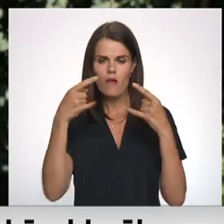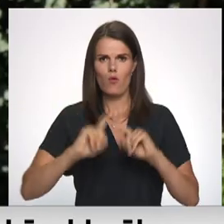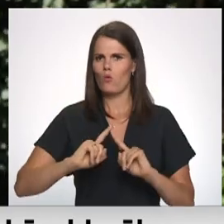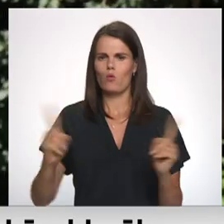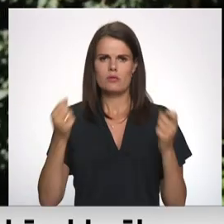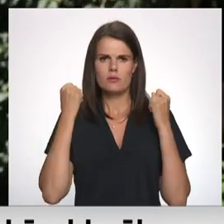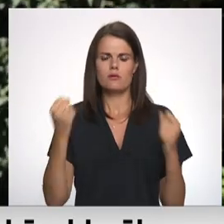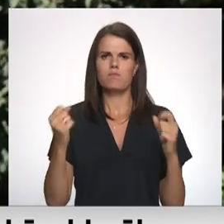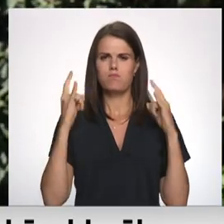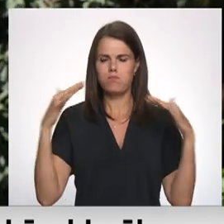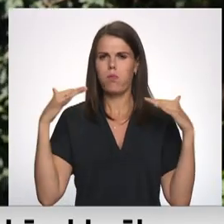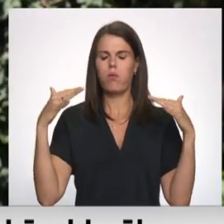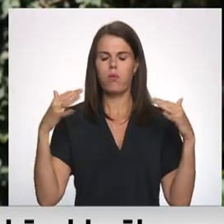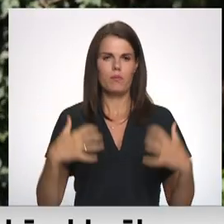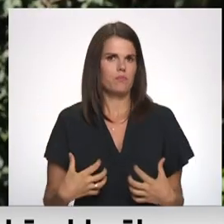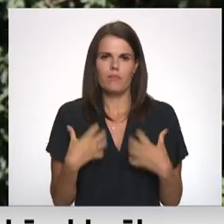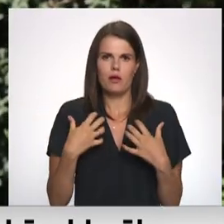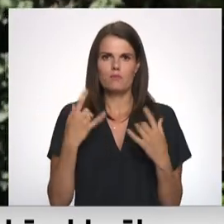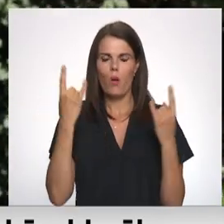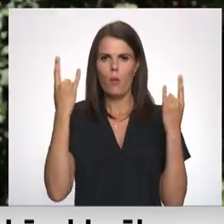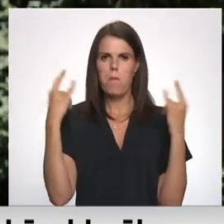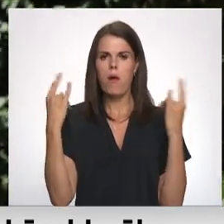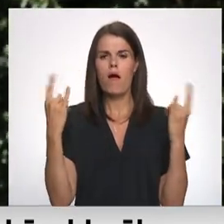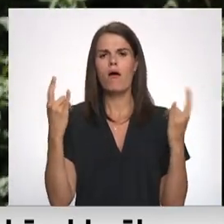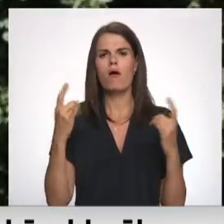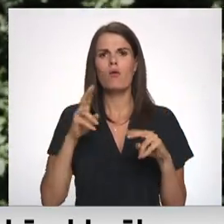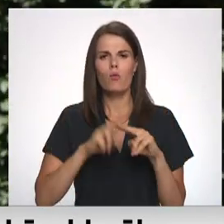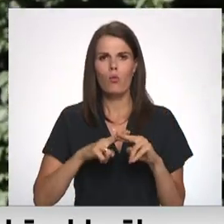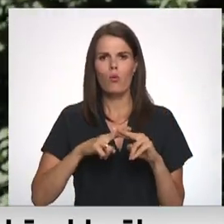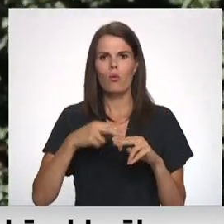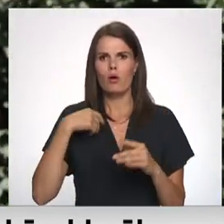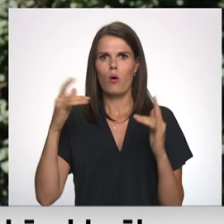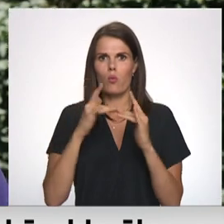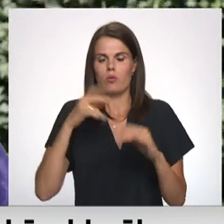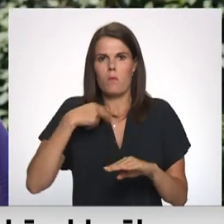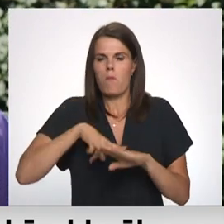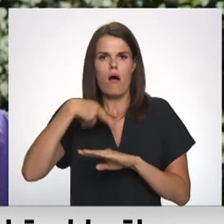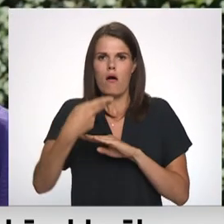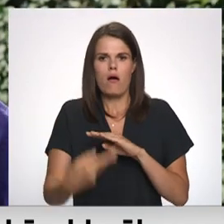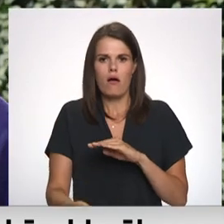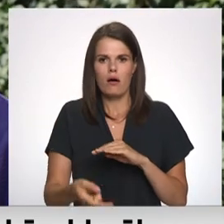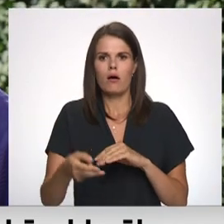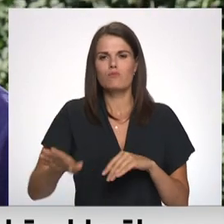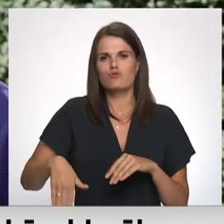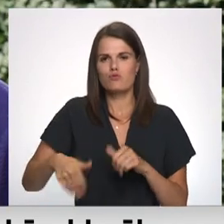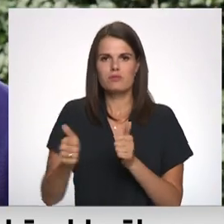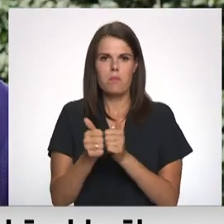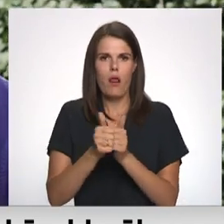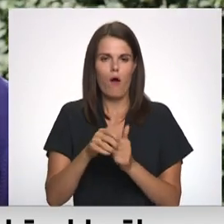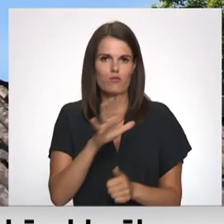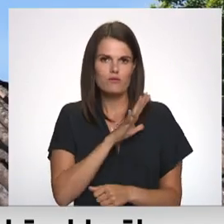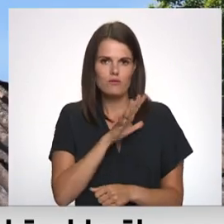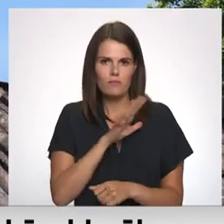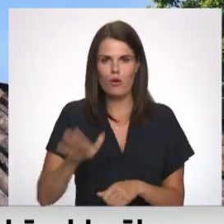bija tāds sprādziens, bries uz visu logu man nodribējas un izskat no gultu sārā. Es vienu brakus tur gulēju.